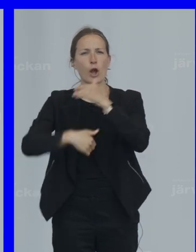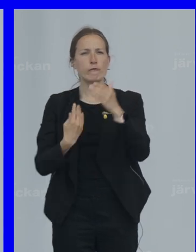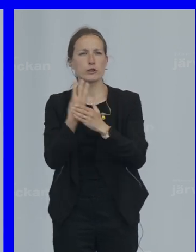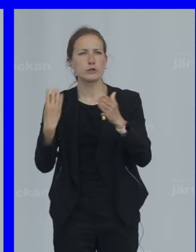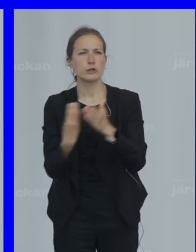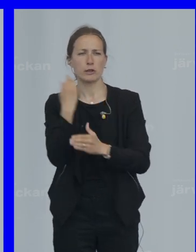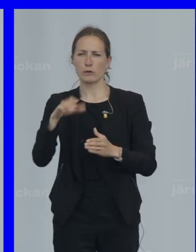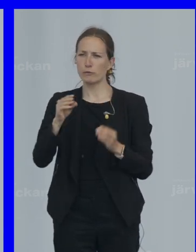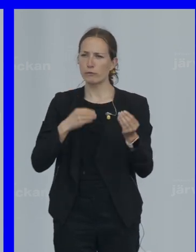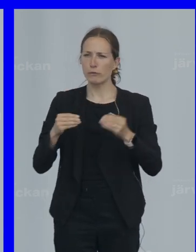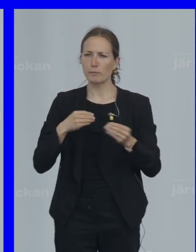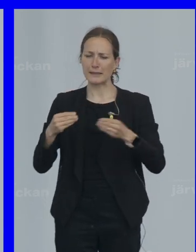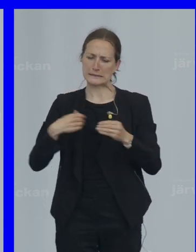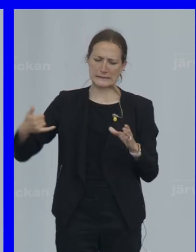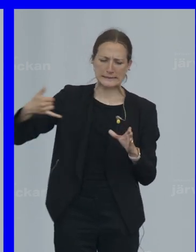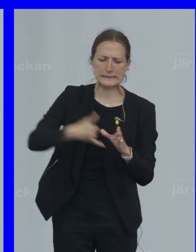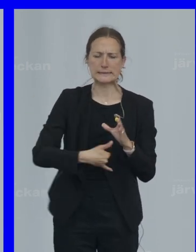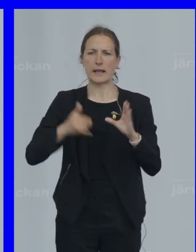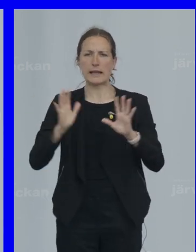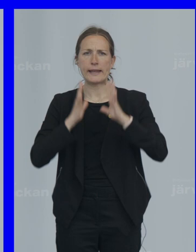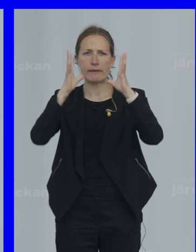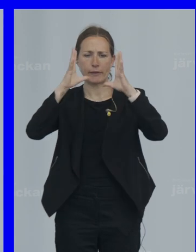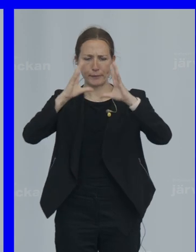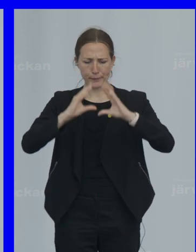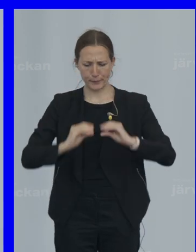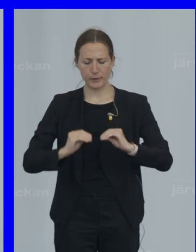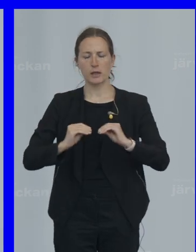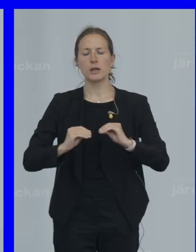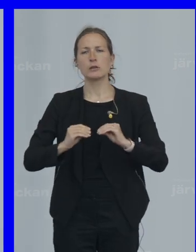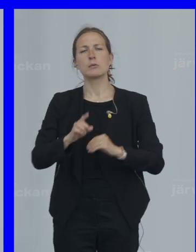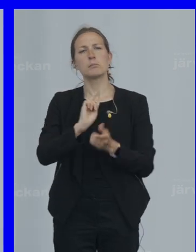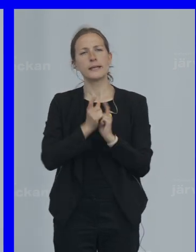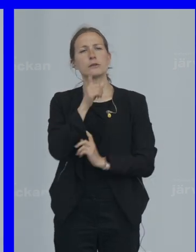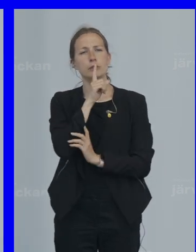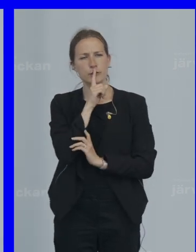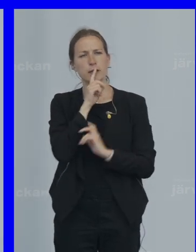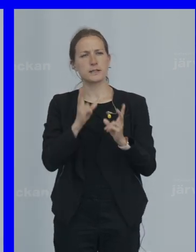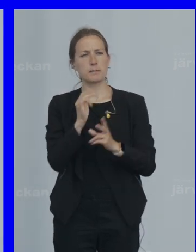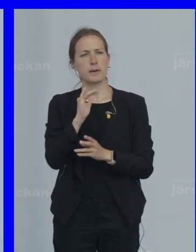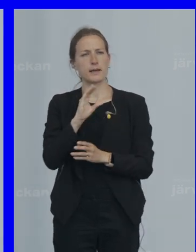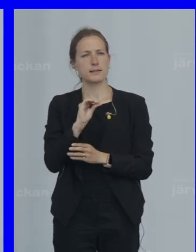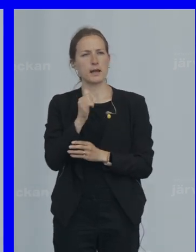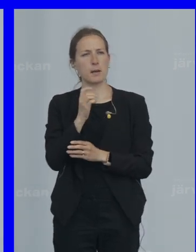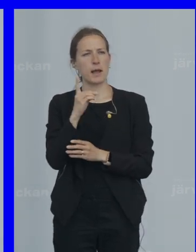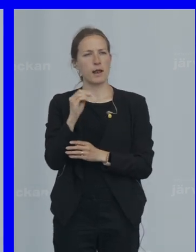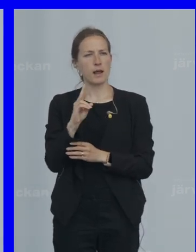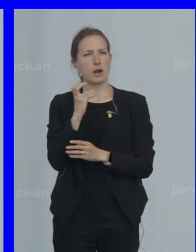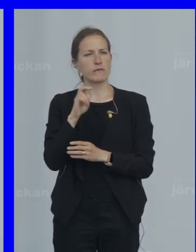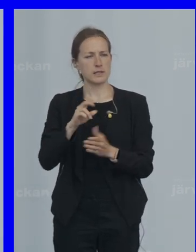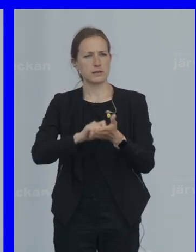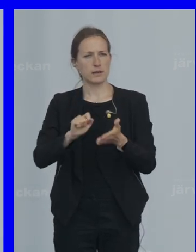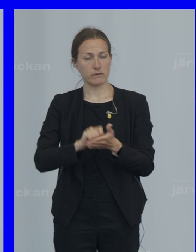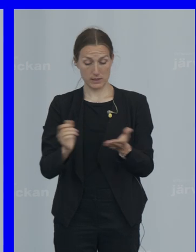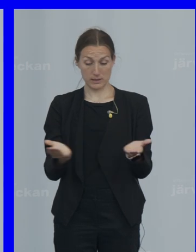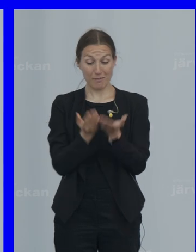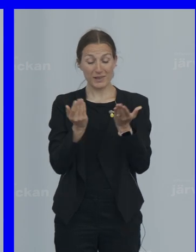plast Och töms på liv Tystnar Som Isabella Lövin skrev Det sker samtidigt Som miljontals